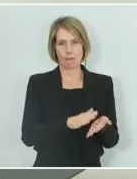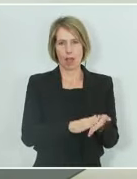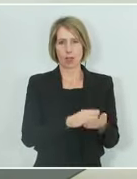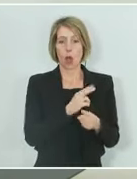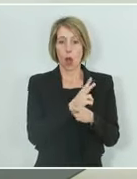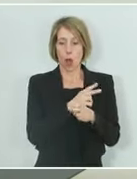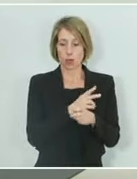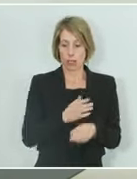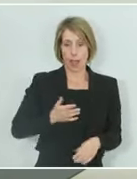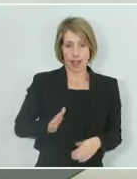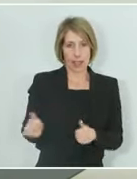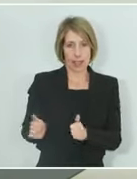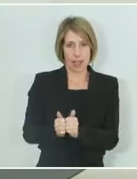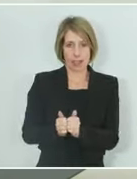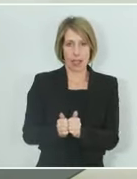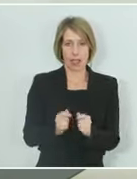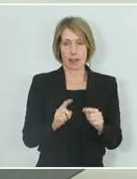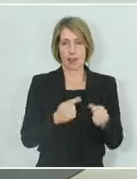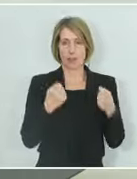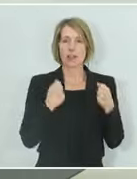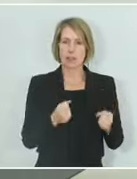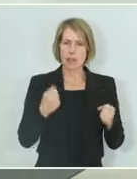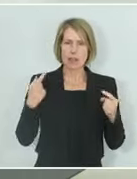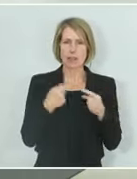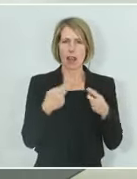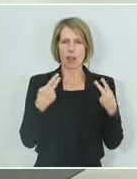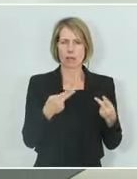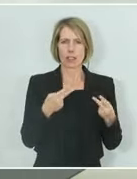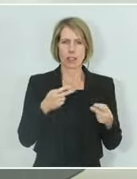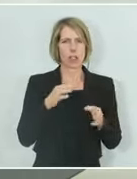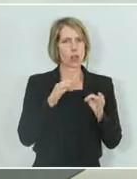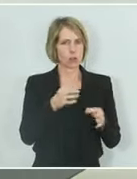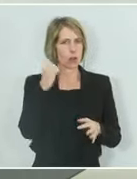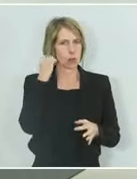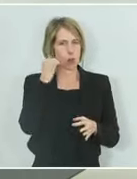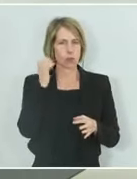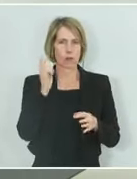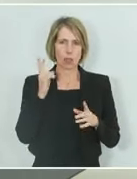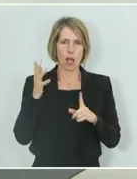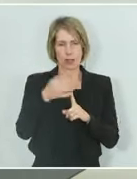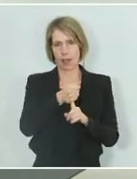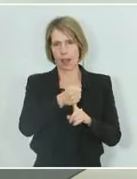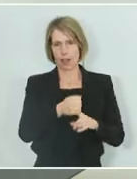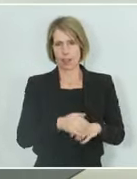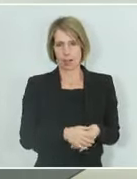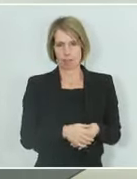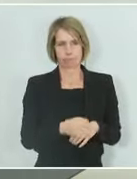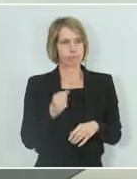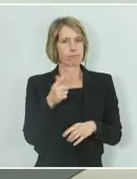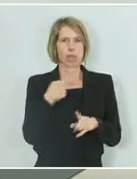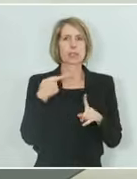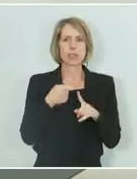an unserer Seite werden wir sicherlich wichtige Ziele für Kosovo erreichen. Einige dieser Ziele sind gemeinsame Ziele.